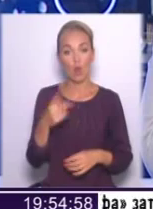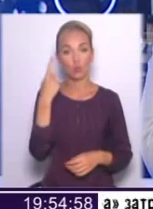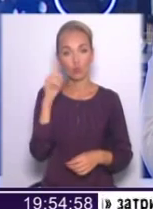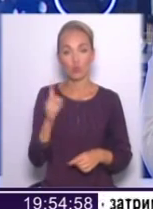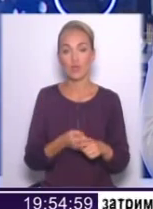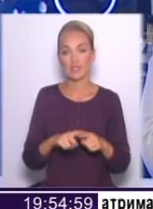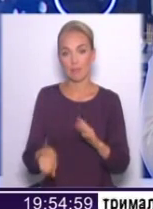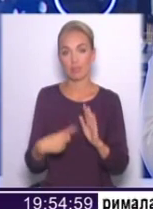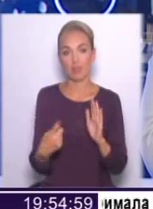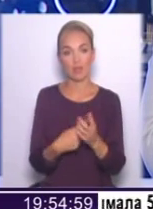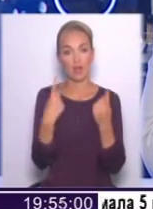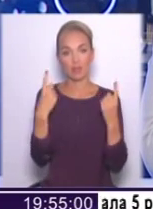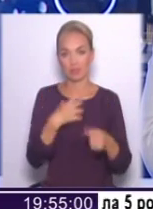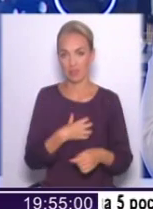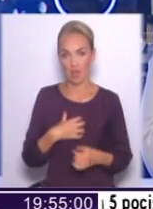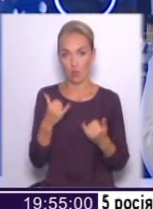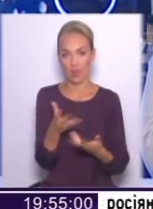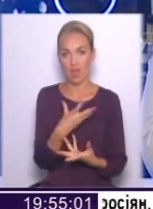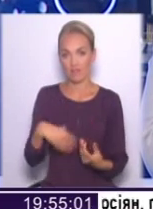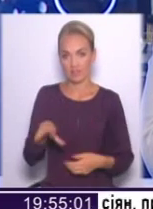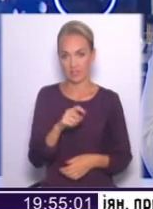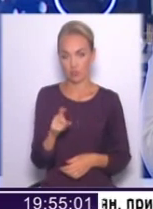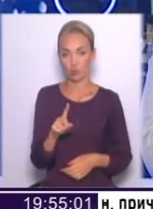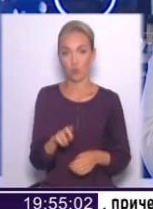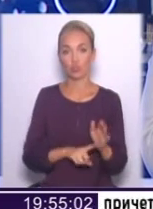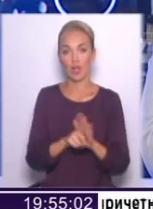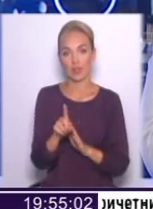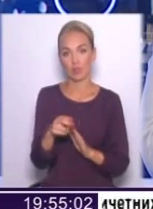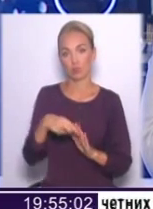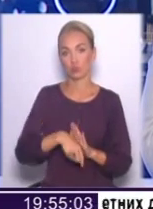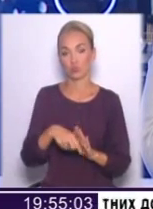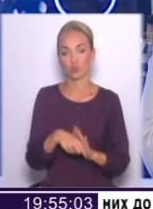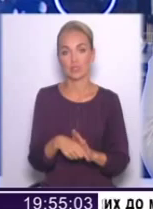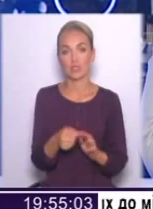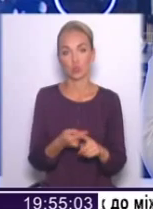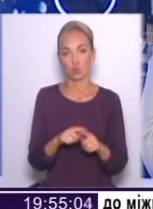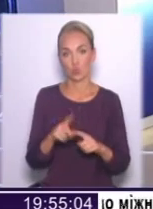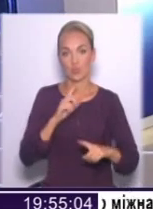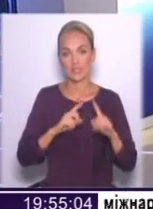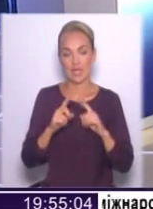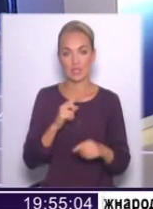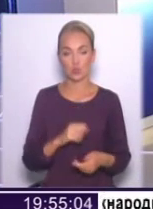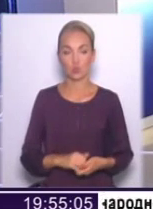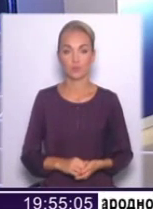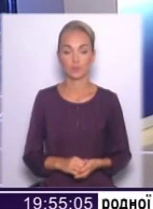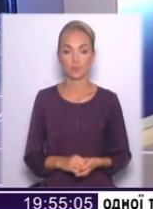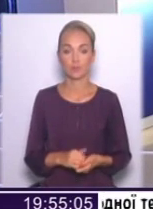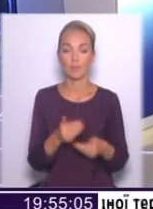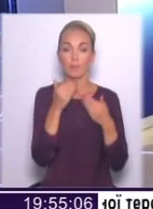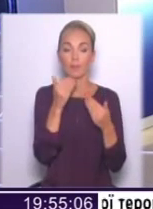питання, яке там, ну, є кардинальним для всіх нас, для того, щоб ми почали з нього, по суті, цю сесію. А от скажіть, я